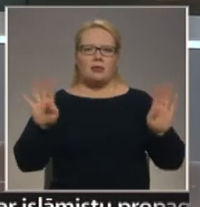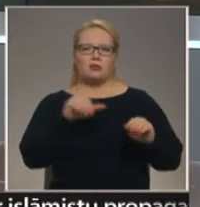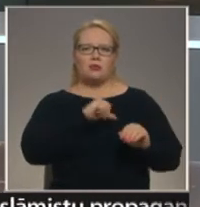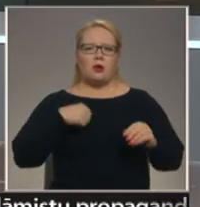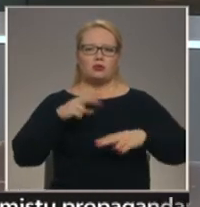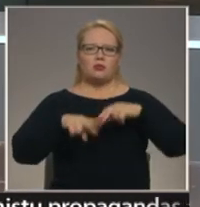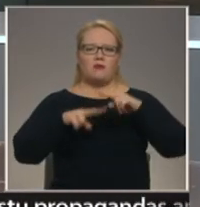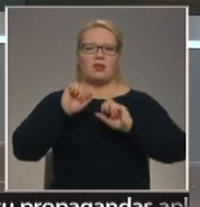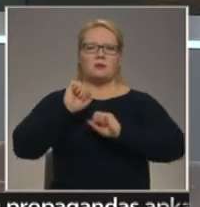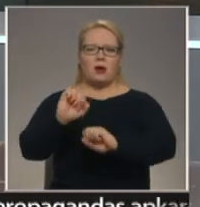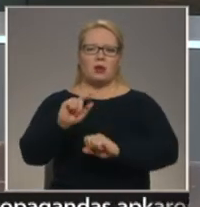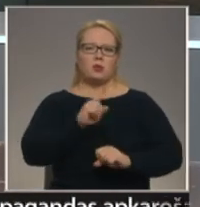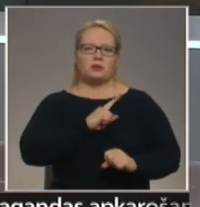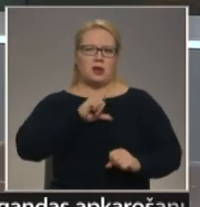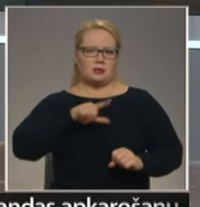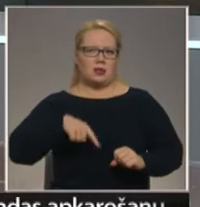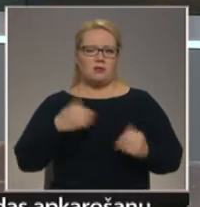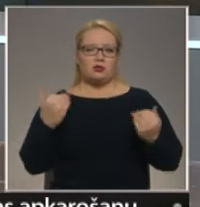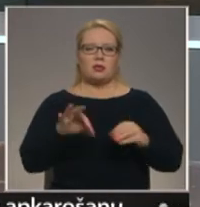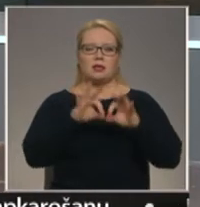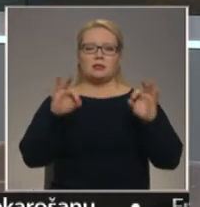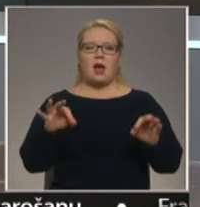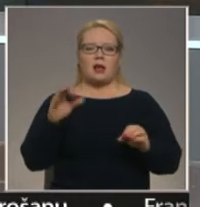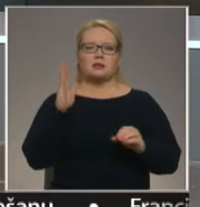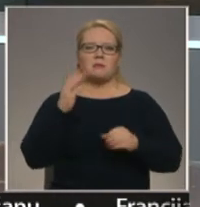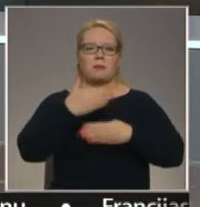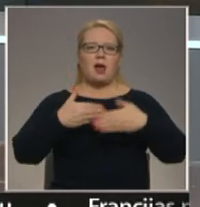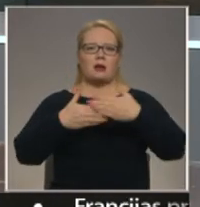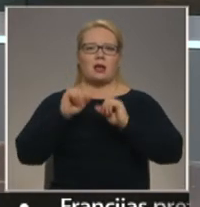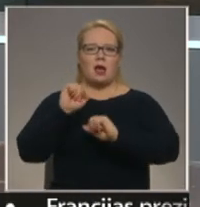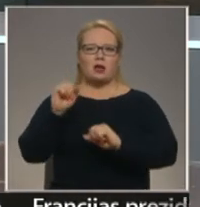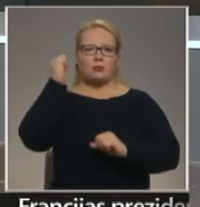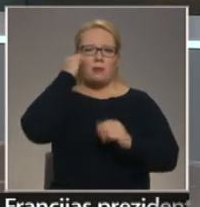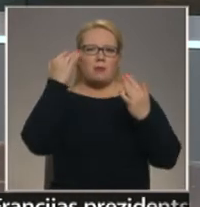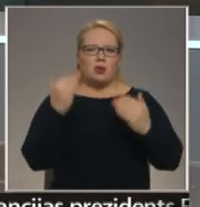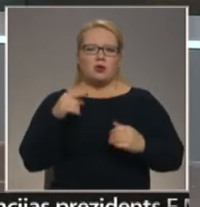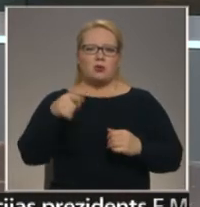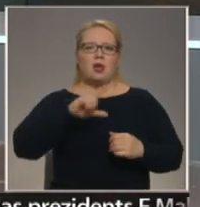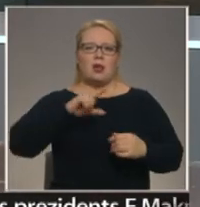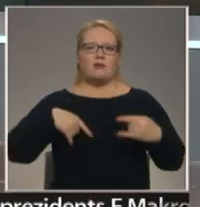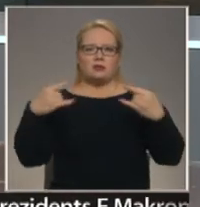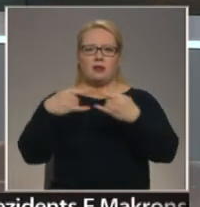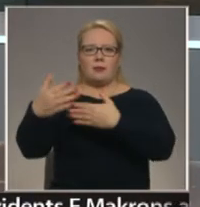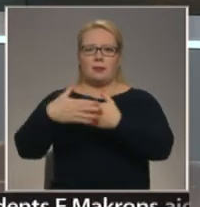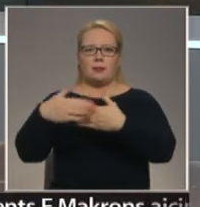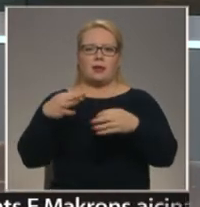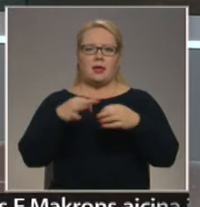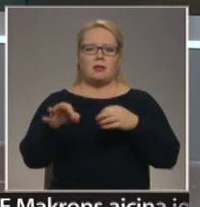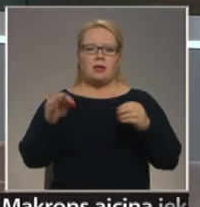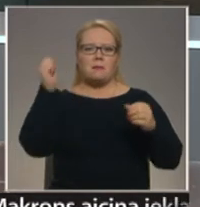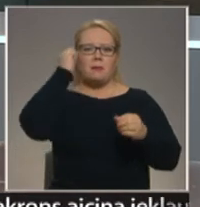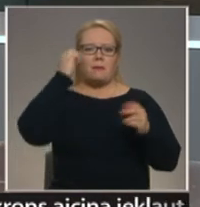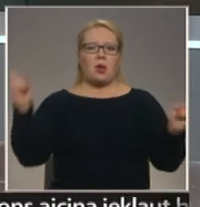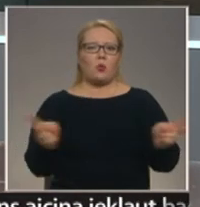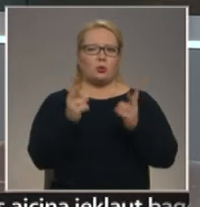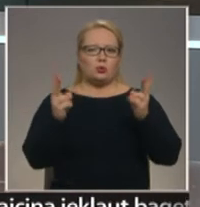mūsu Latviju. Šodien sākas barikāžu piemiņas pasākumi un arī tepat laukā pie Latvijas televīzijas ēkas šajā stundā tiek iedakti piemiņas uguns,